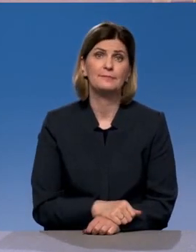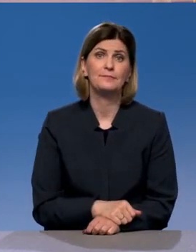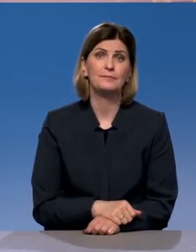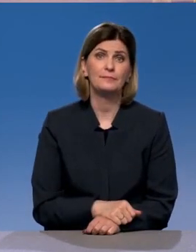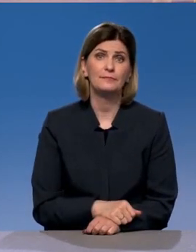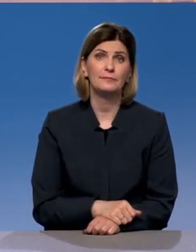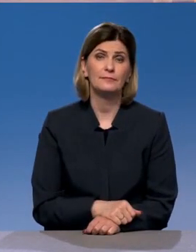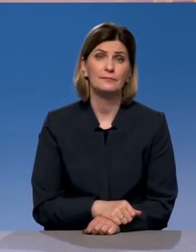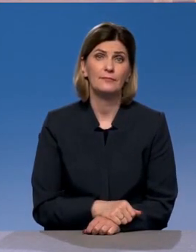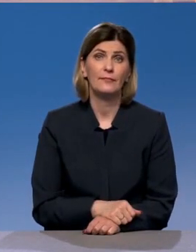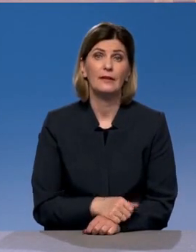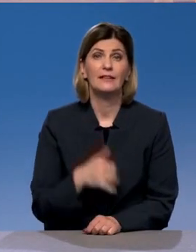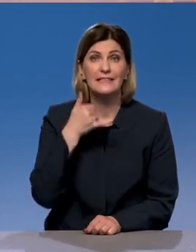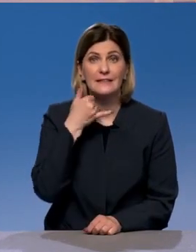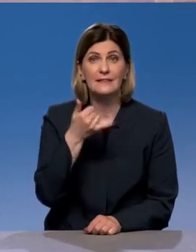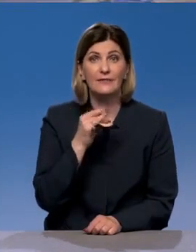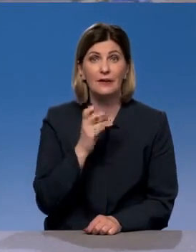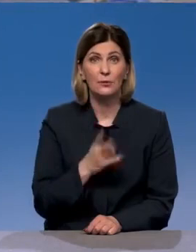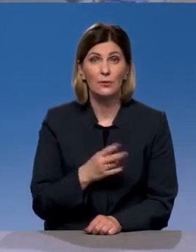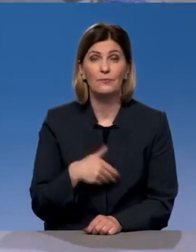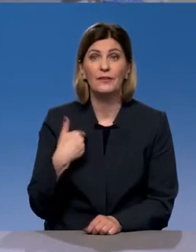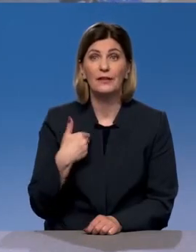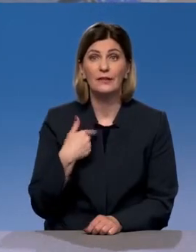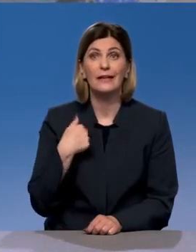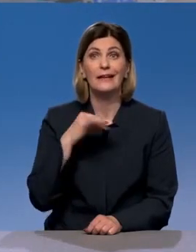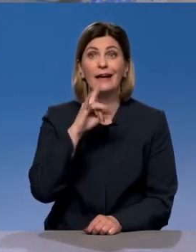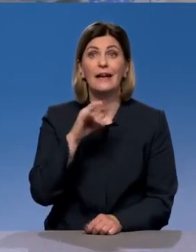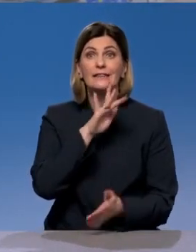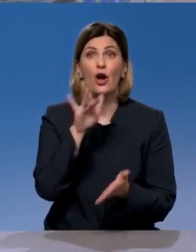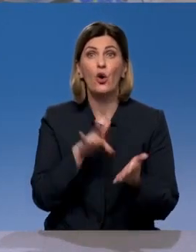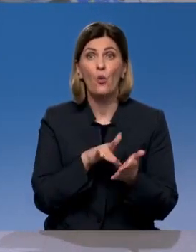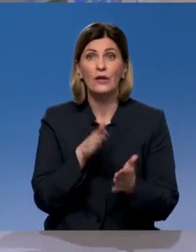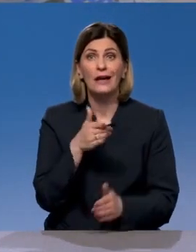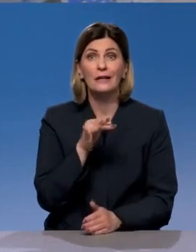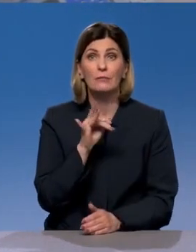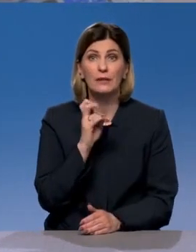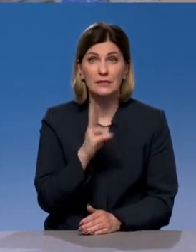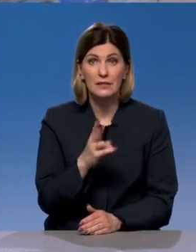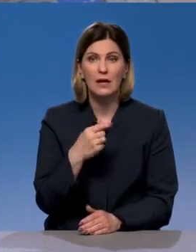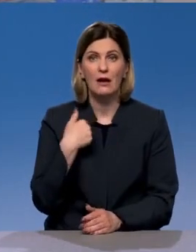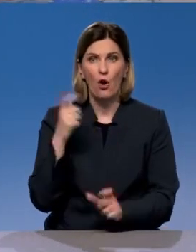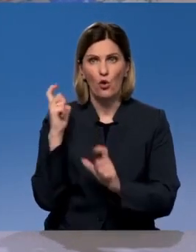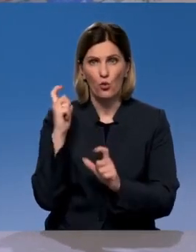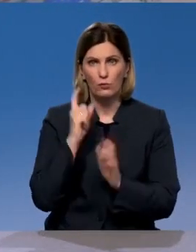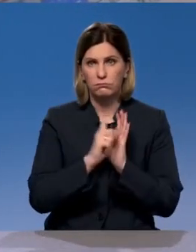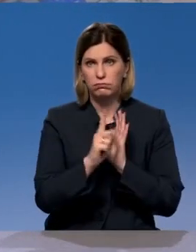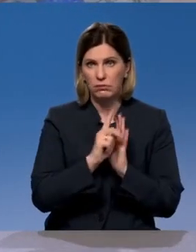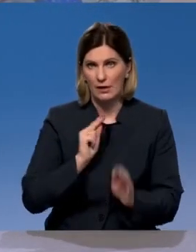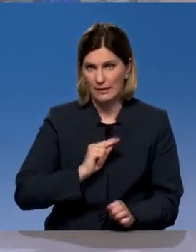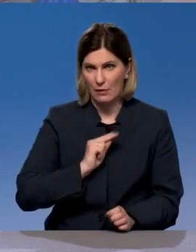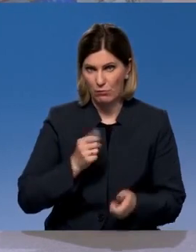Здравствуйте. Я из города Рыбинска. Дальний бойщик. 52 года стаж.